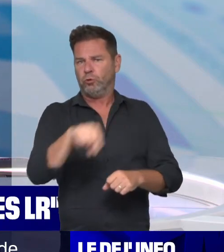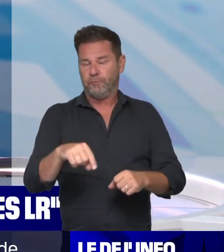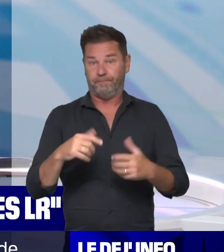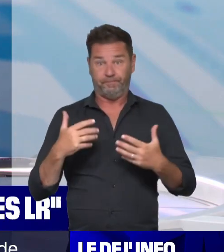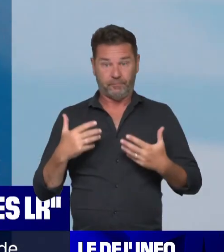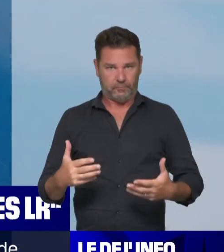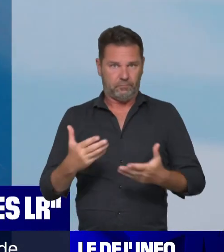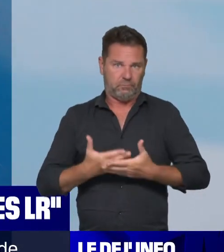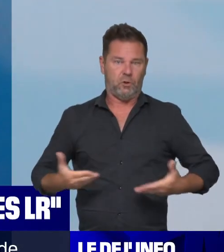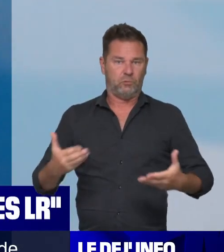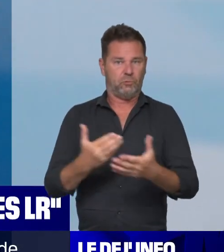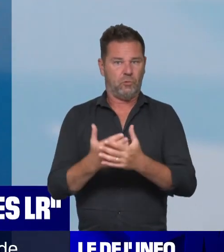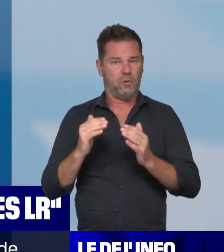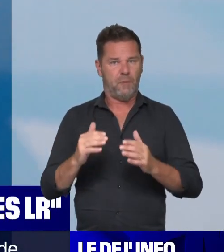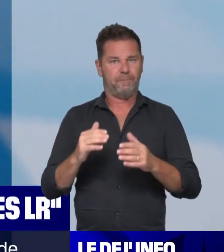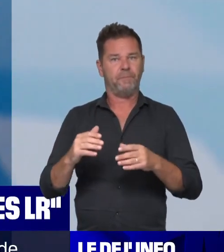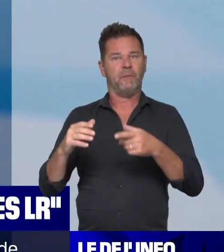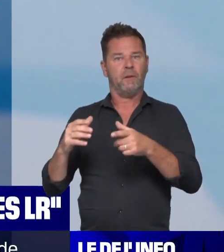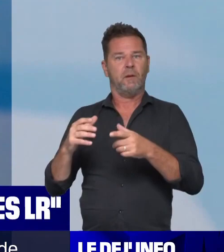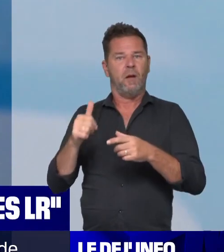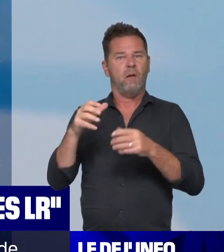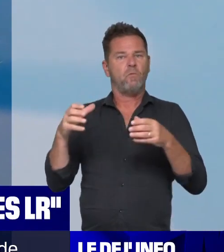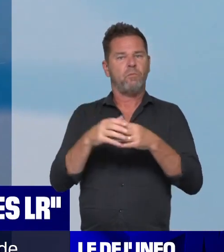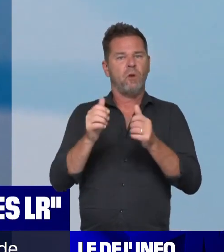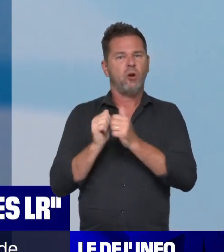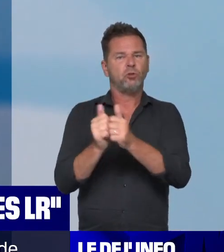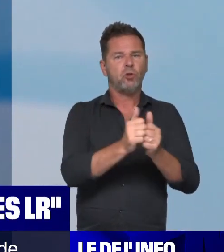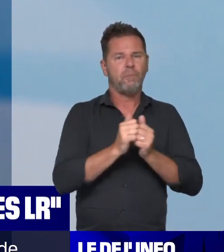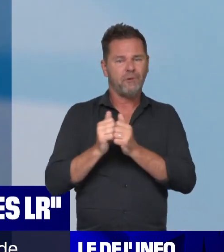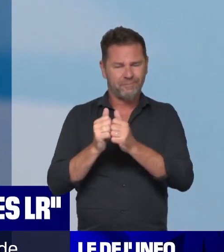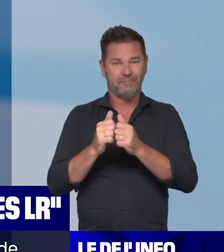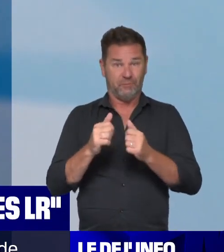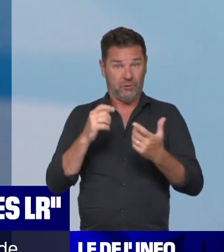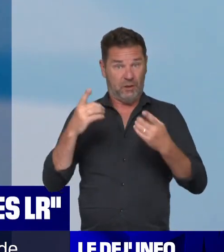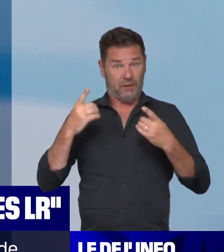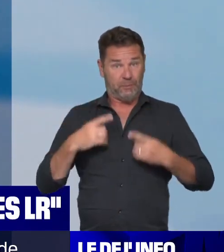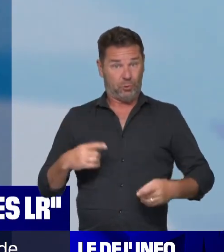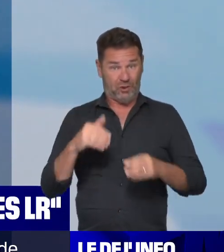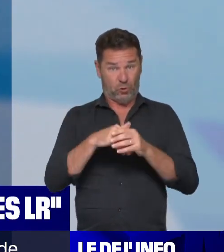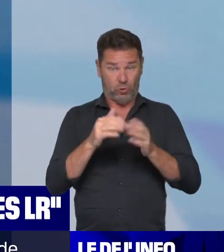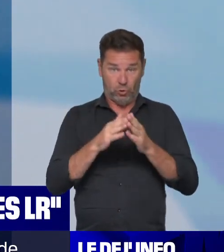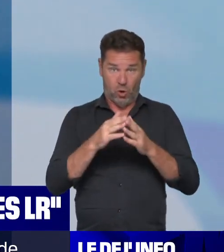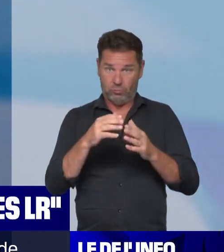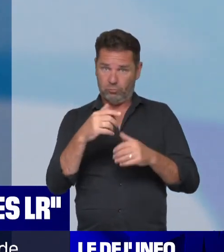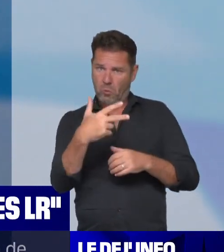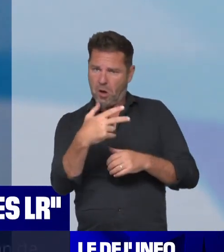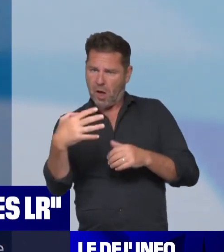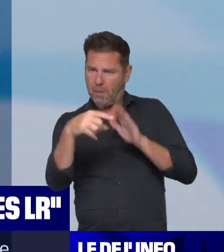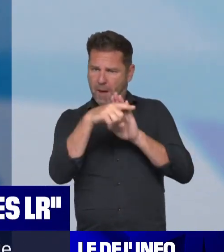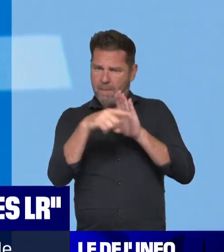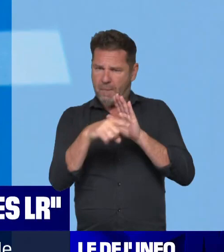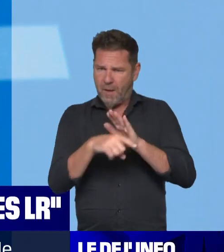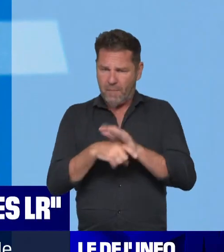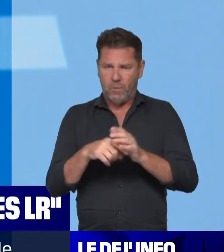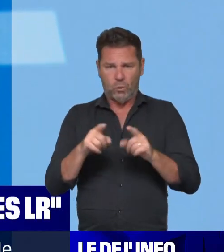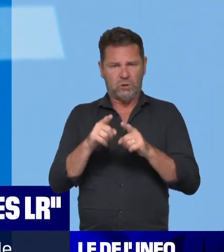Du côté ensemble, les députés demandent 3, 4 mesures phares et considèrent que ce pacte législatif est trop long. Oui,